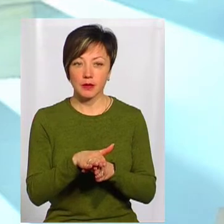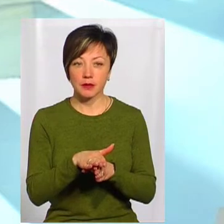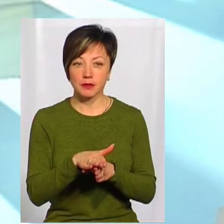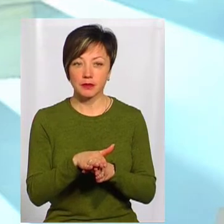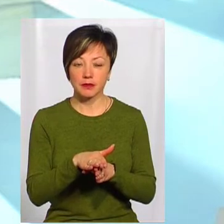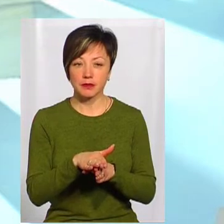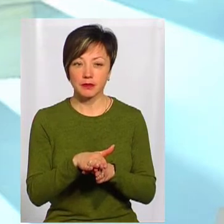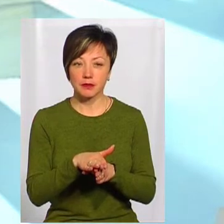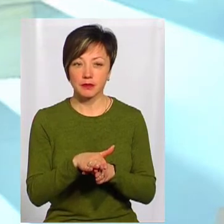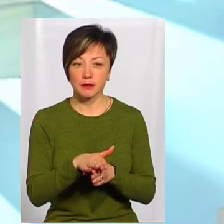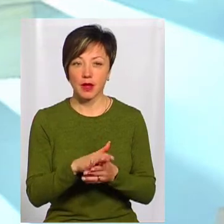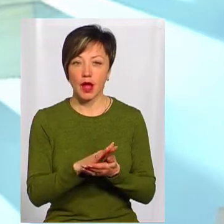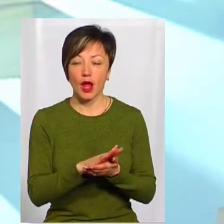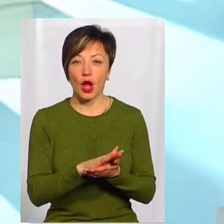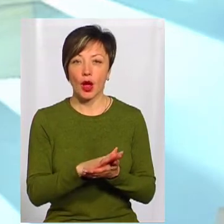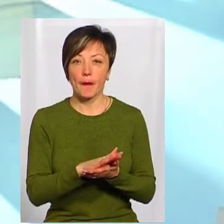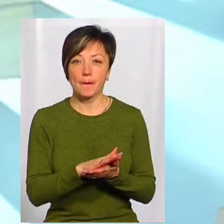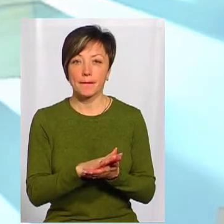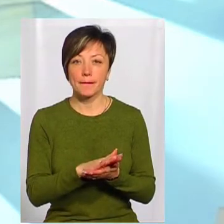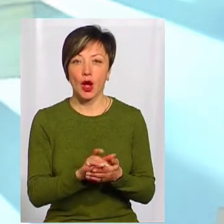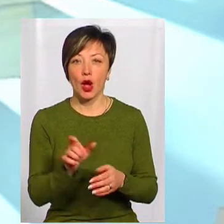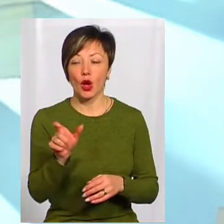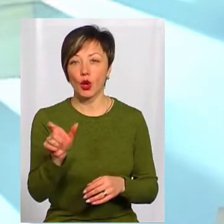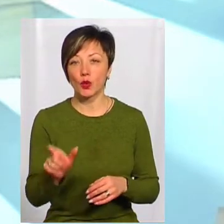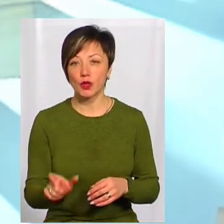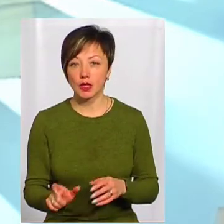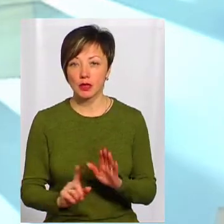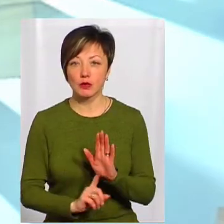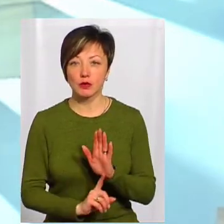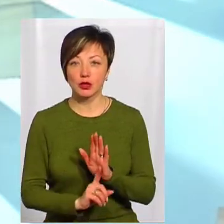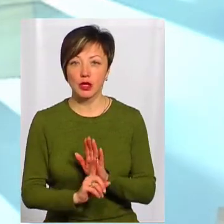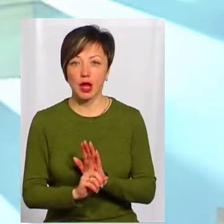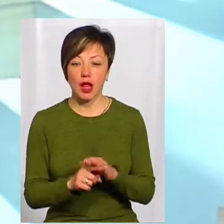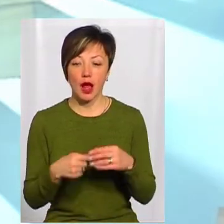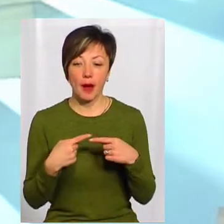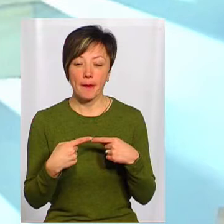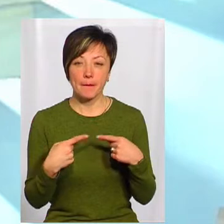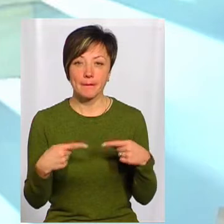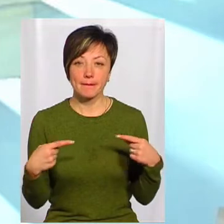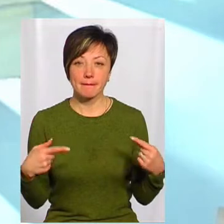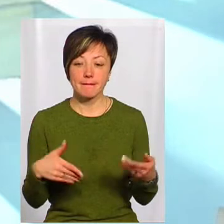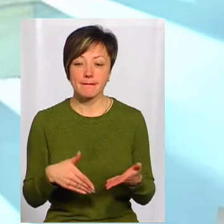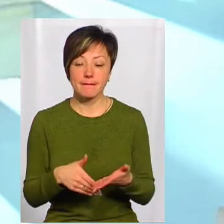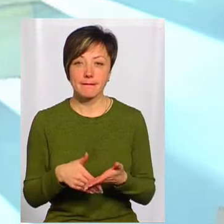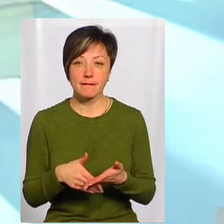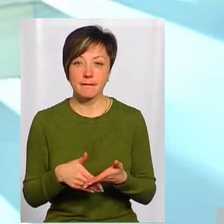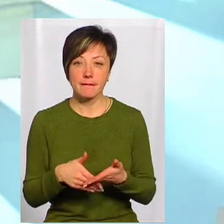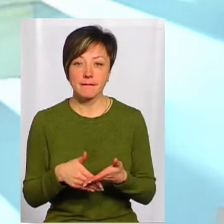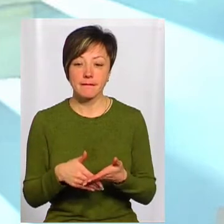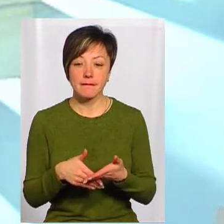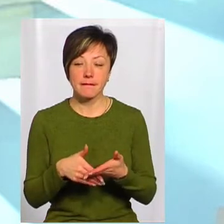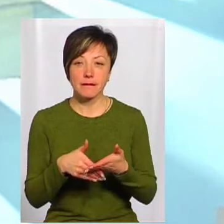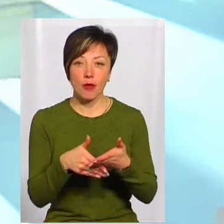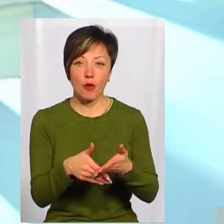Далі людина почала прилади, засоби, які би її допомогли краще